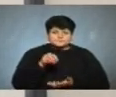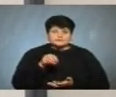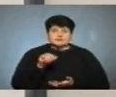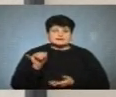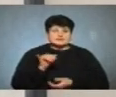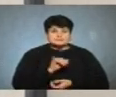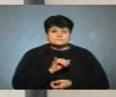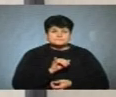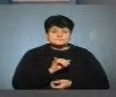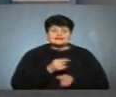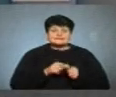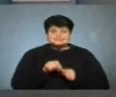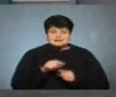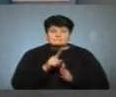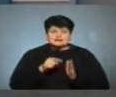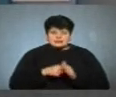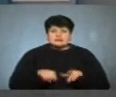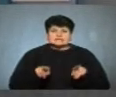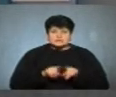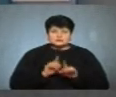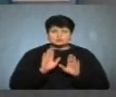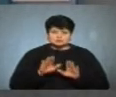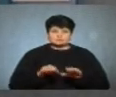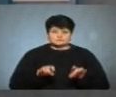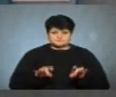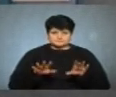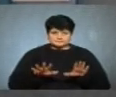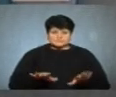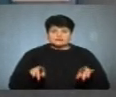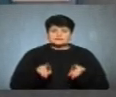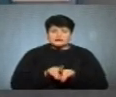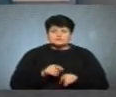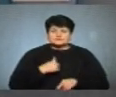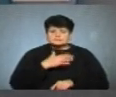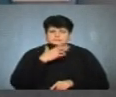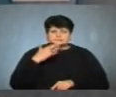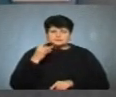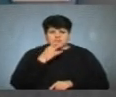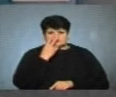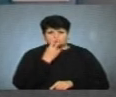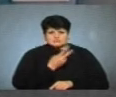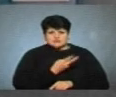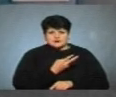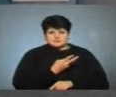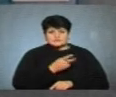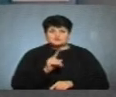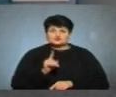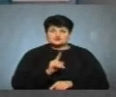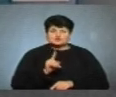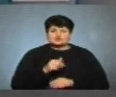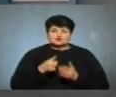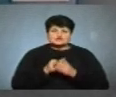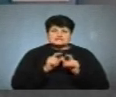це питання також буде врегульовано. Також ми неодноразово спостерігали, що до